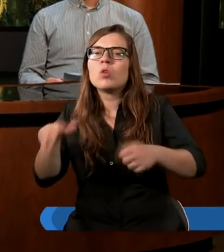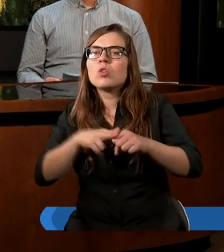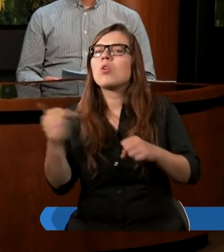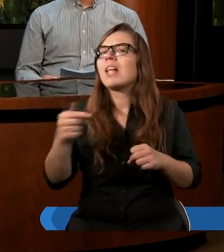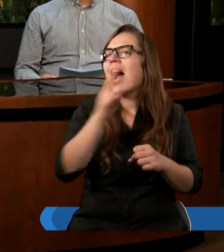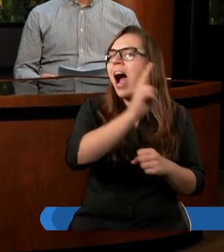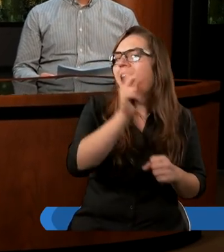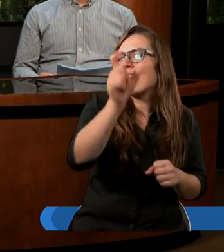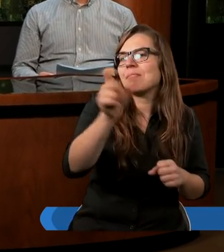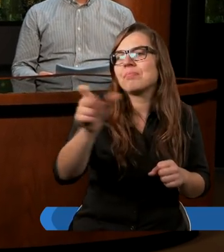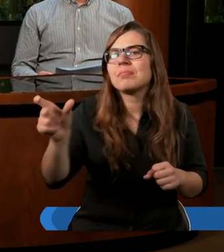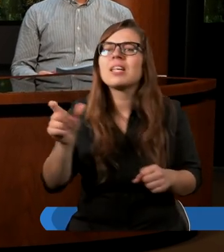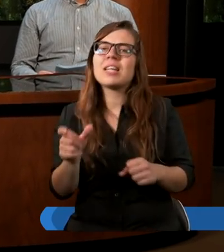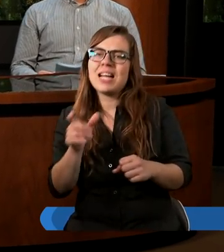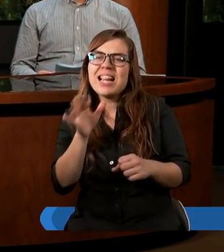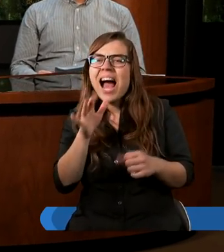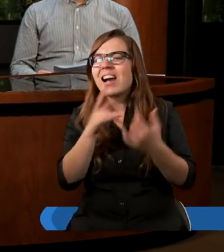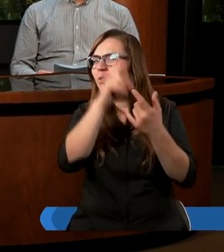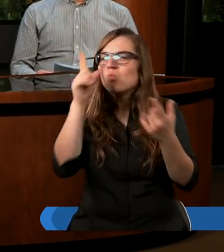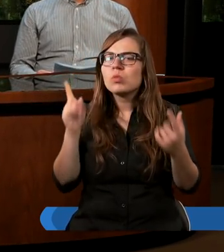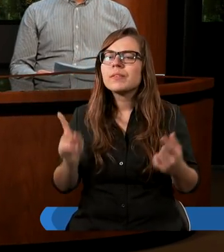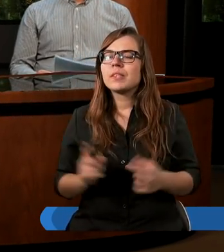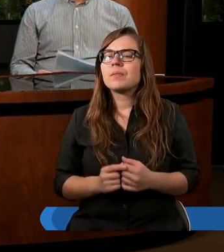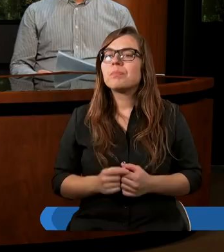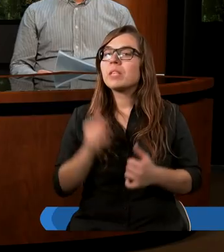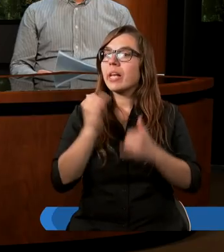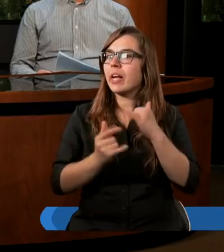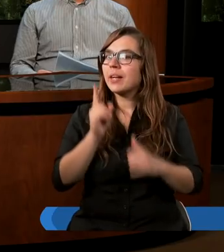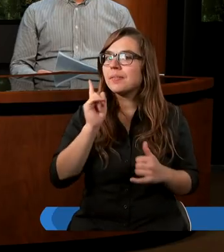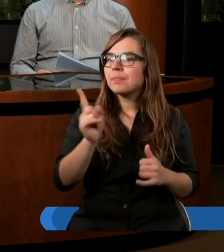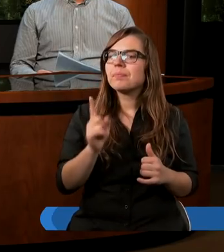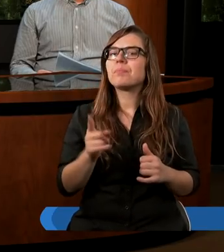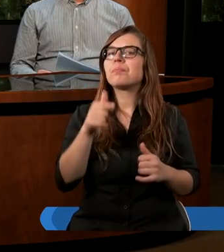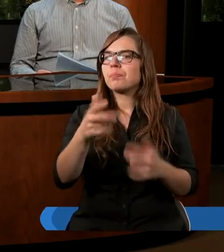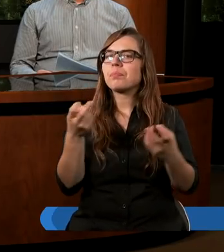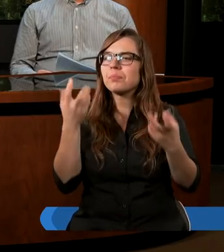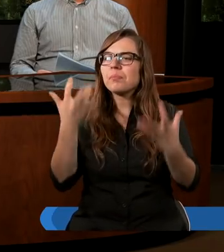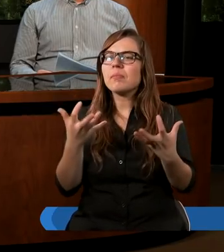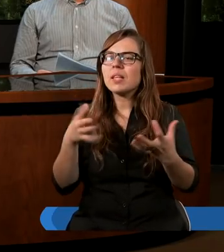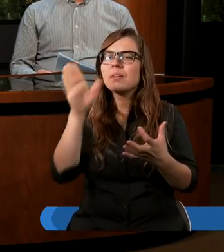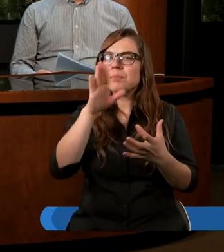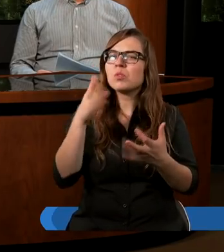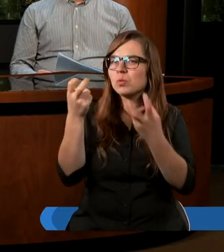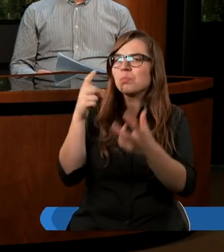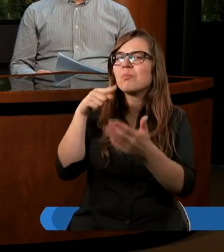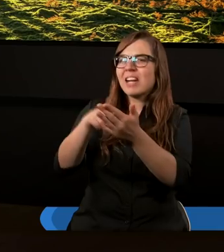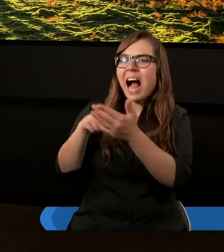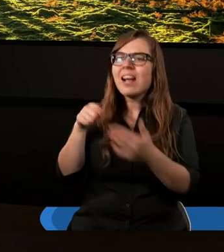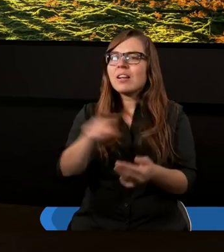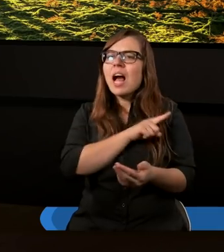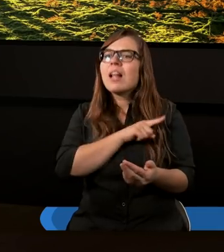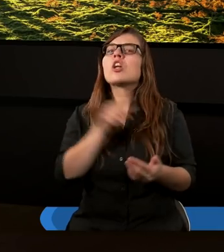z Izraelitów. Jeżeli przestrzegamy Bożych przykazań, to